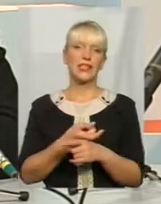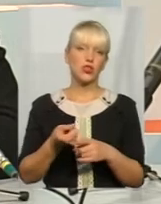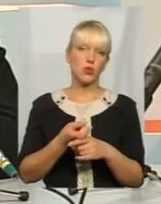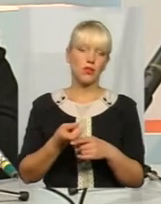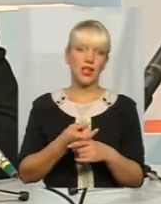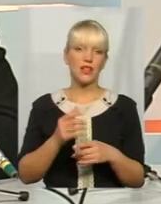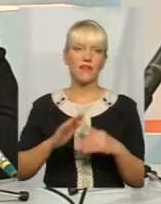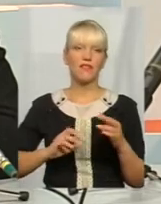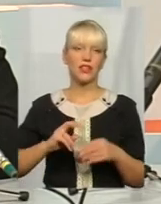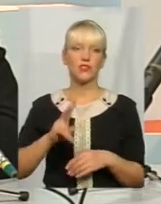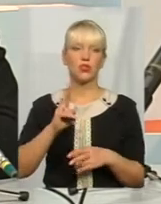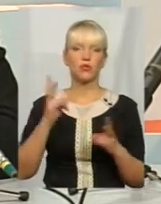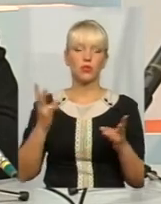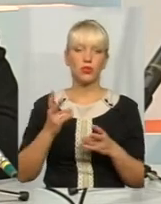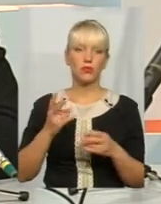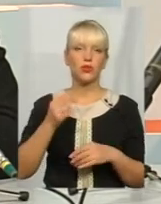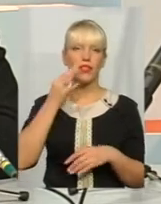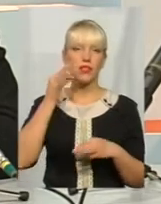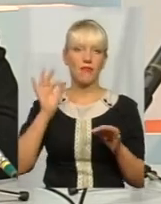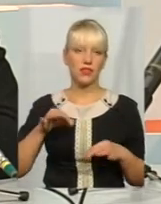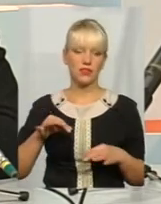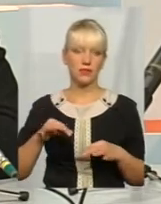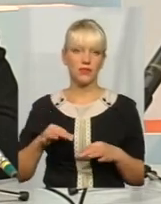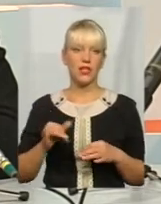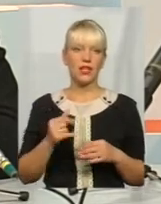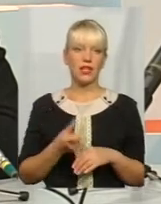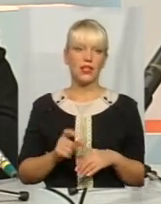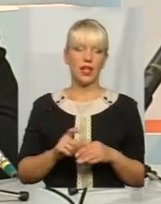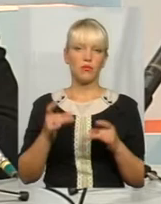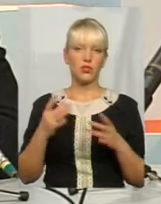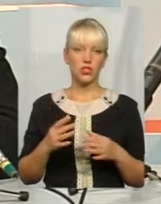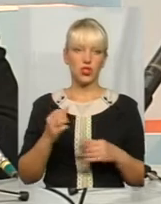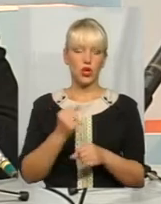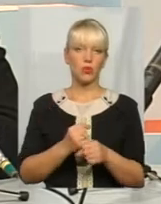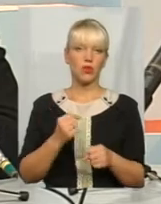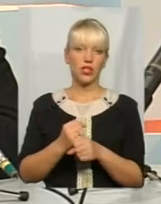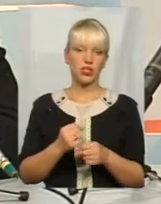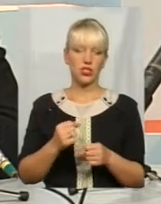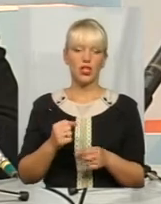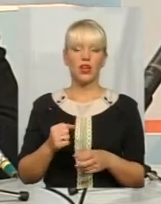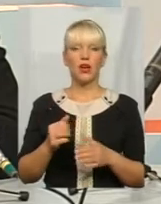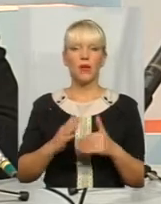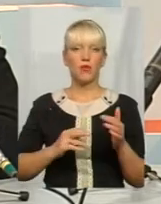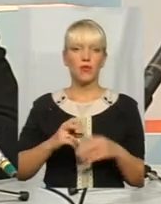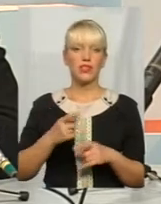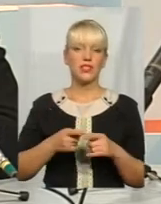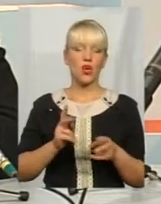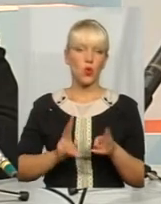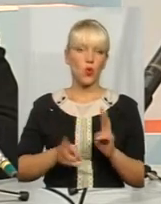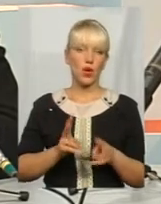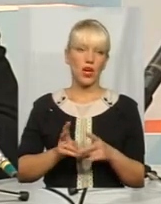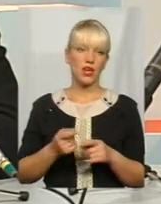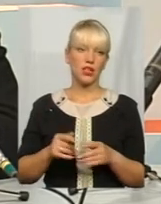тобто фахівці, які потребують певні навики, і найпростіші робітничі професії, кухарі, дійсно, і